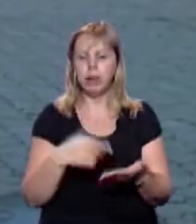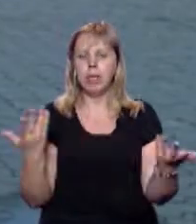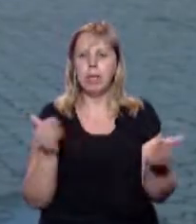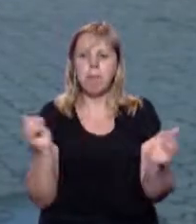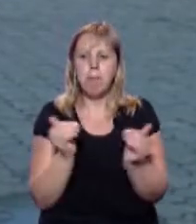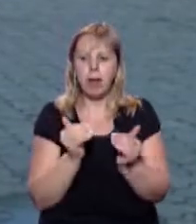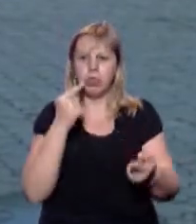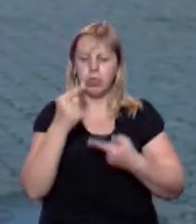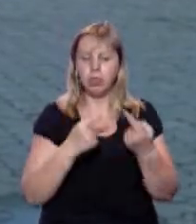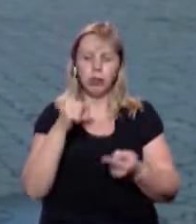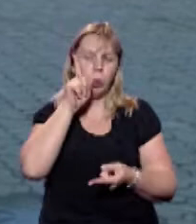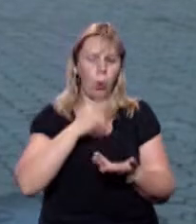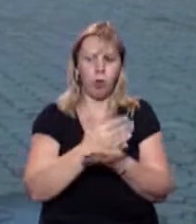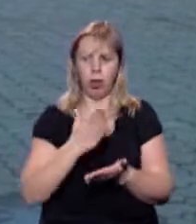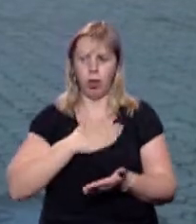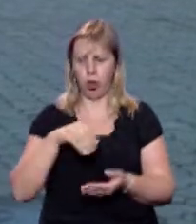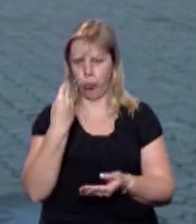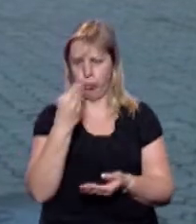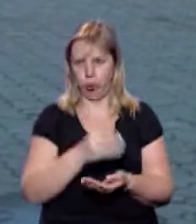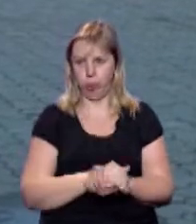маленький і завжди комфортний наш Ужгород.